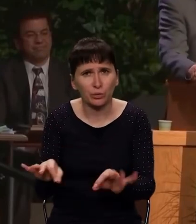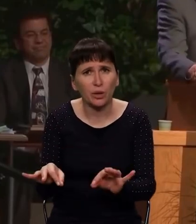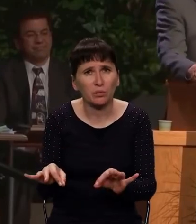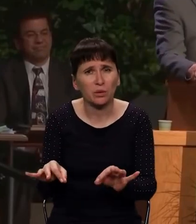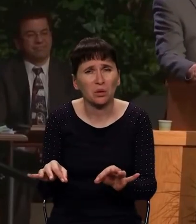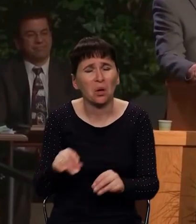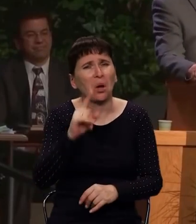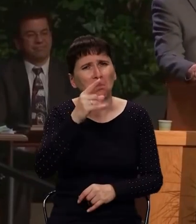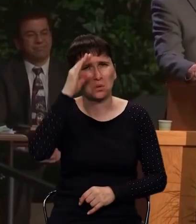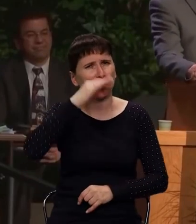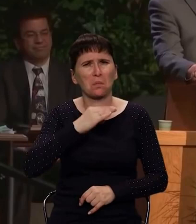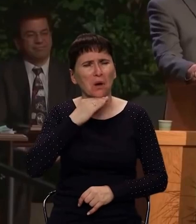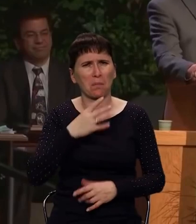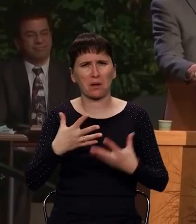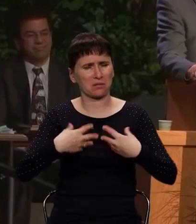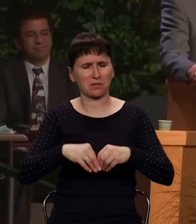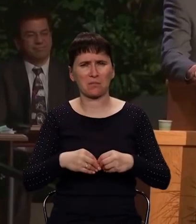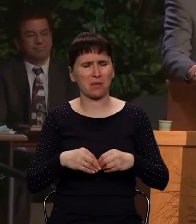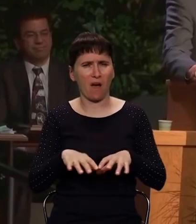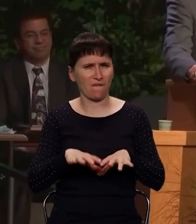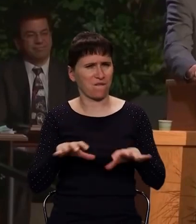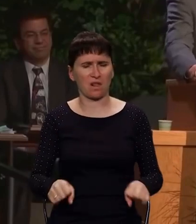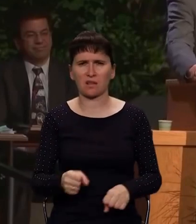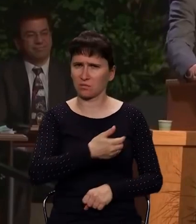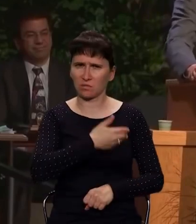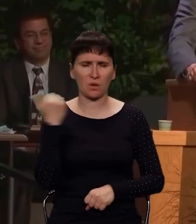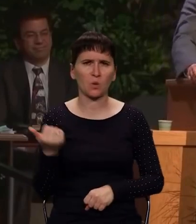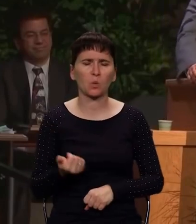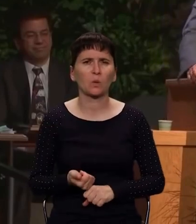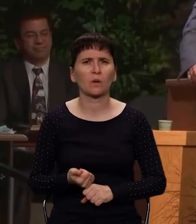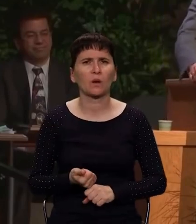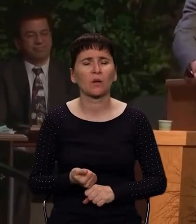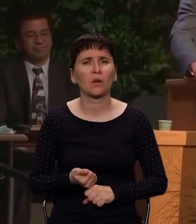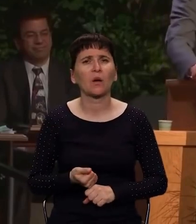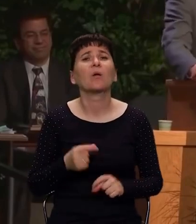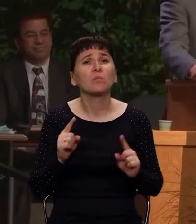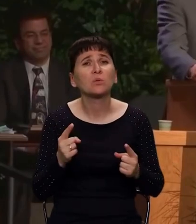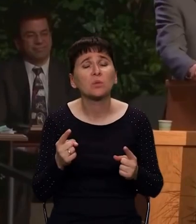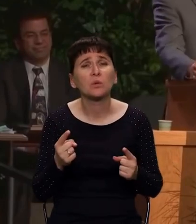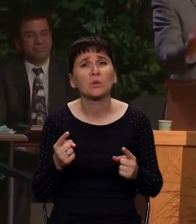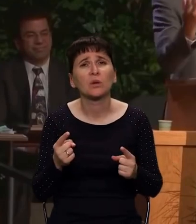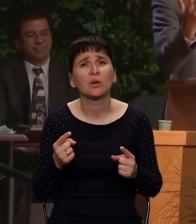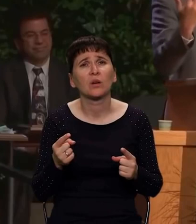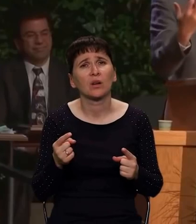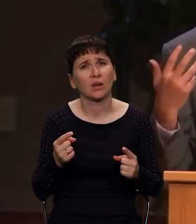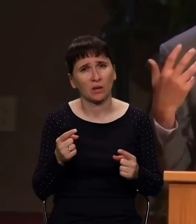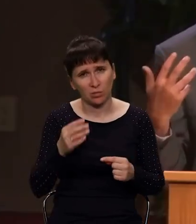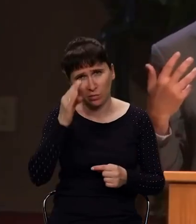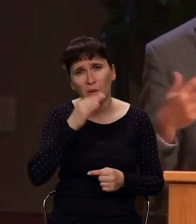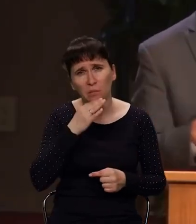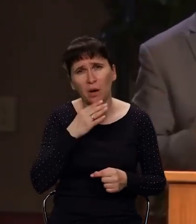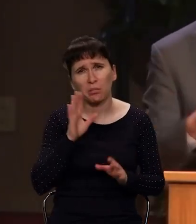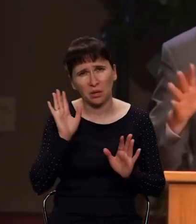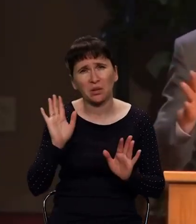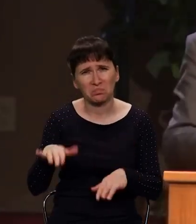Почему отцы не имеют силы и власти, данной Богом? Потому что где-то в своей жизни они допустили